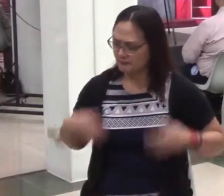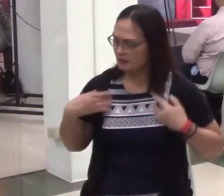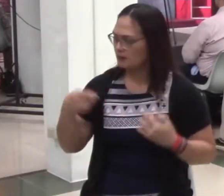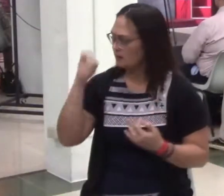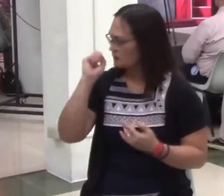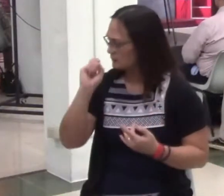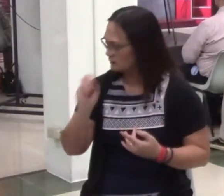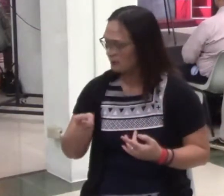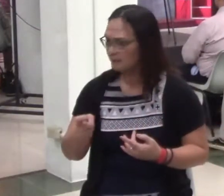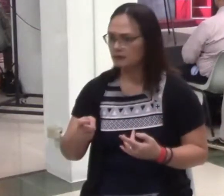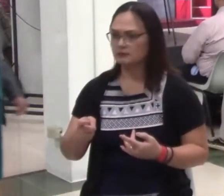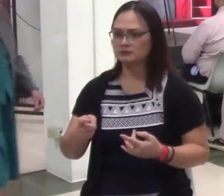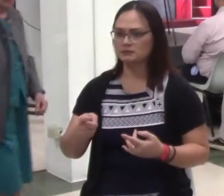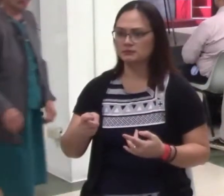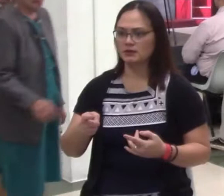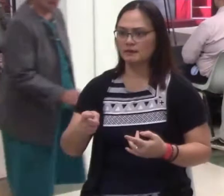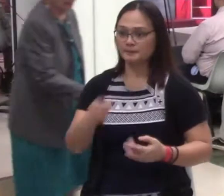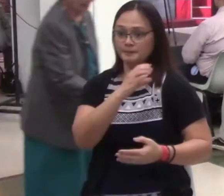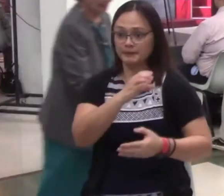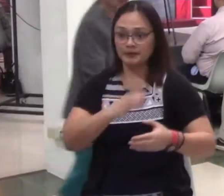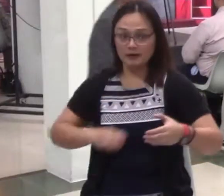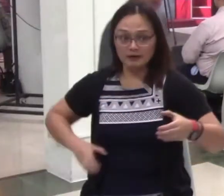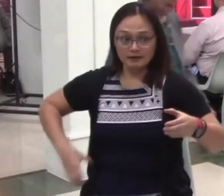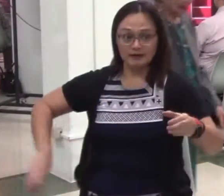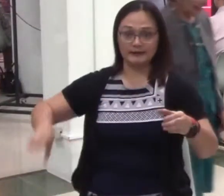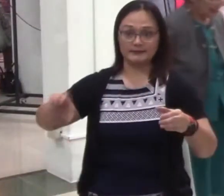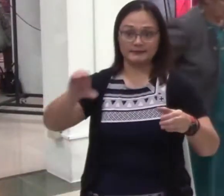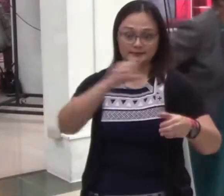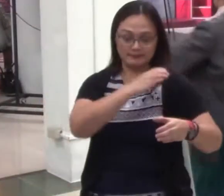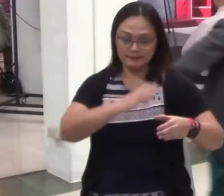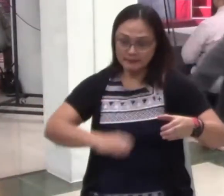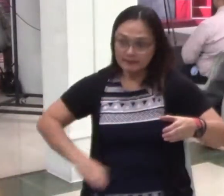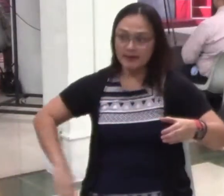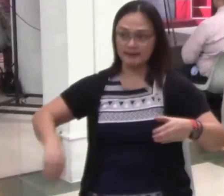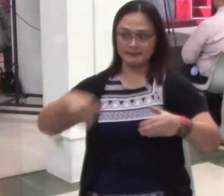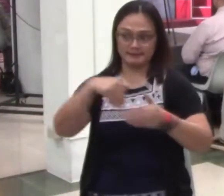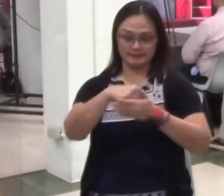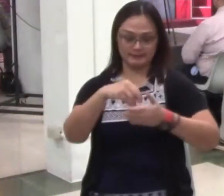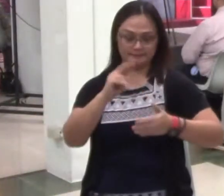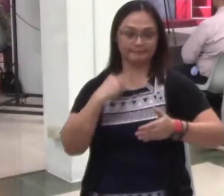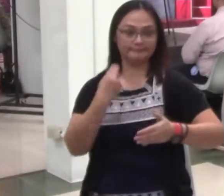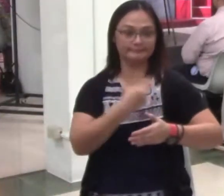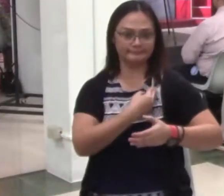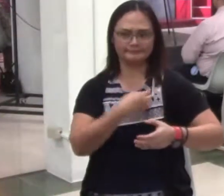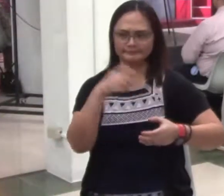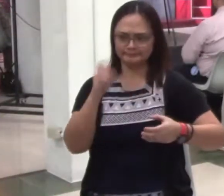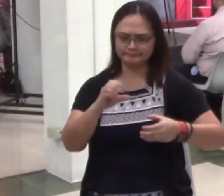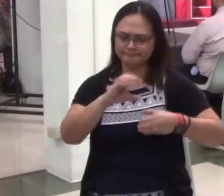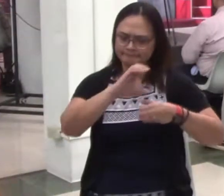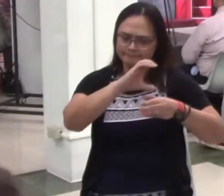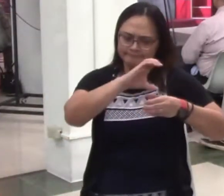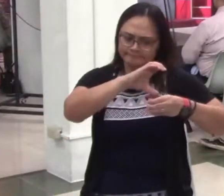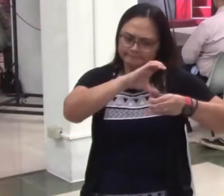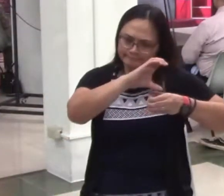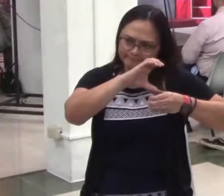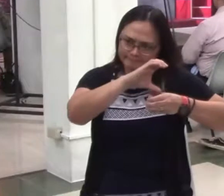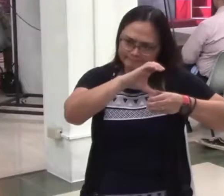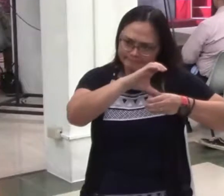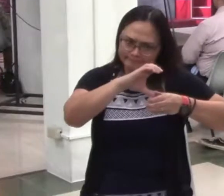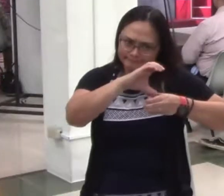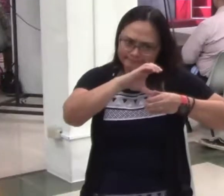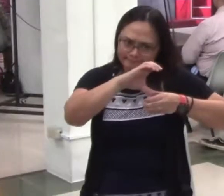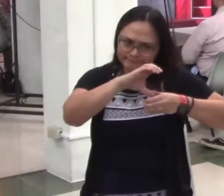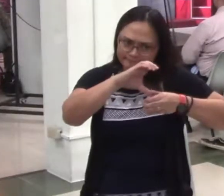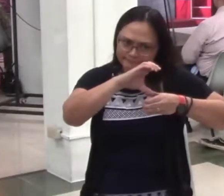be steered. Ibig sabihin, pinapakialaman tayo. Dito po sa lighthouse,